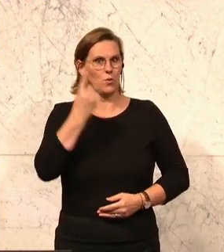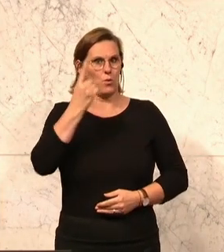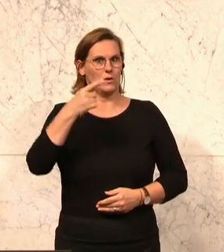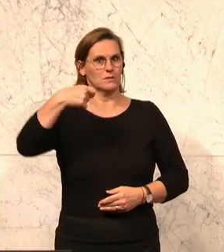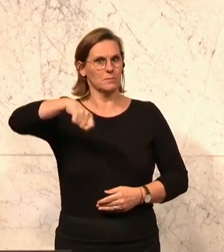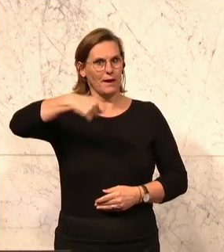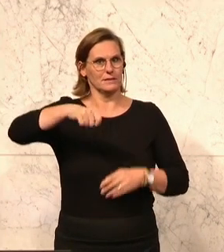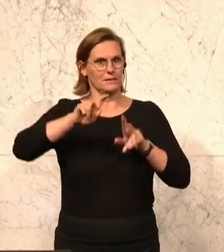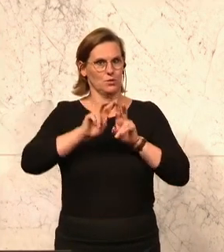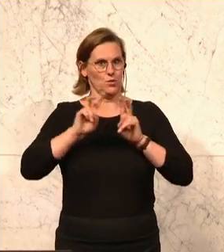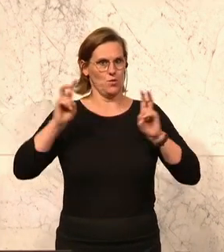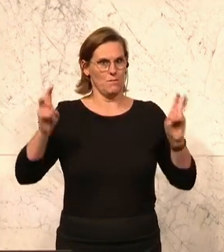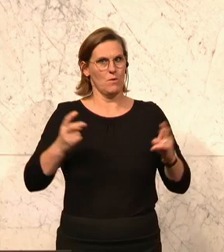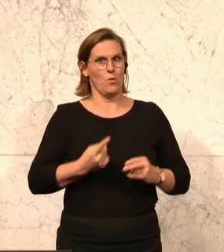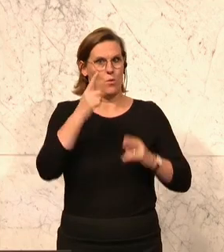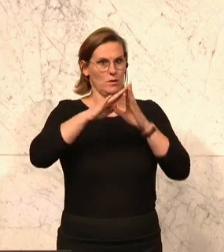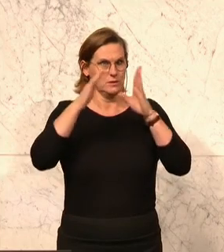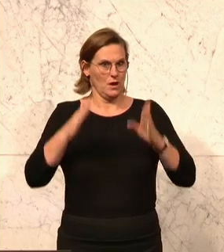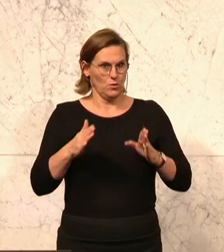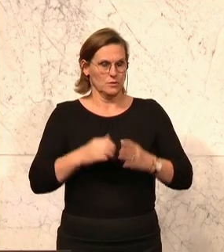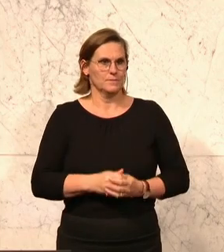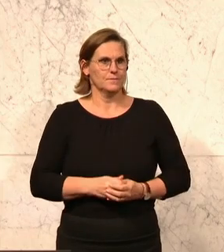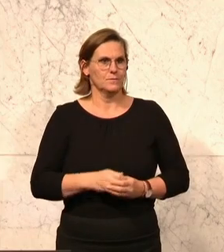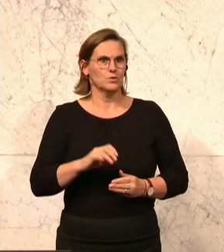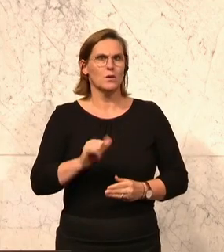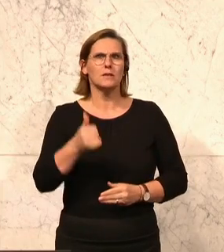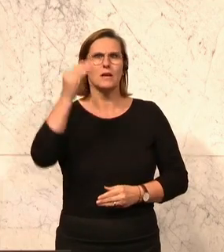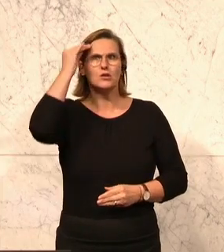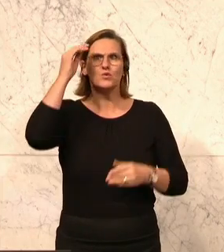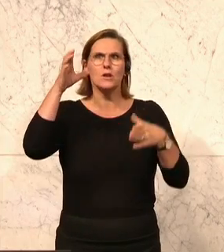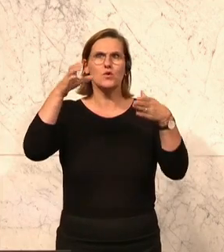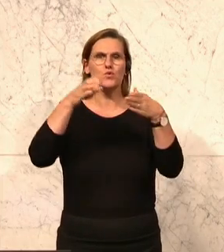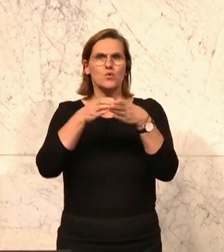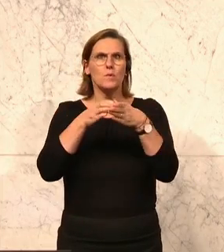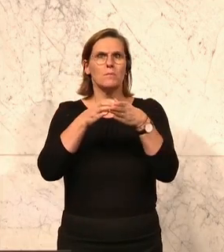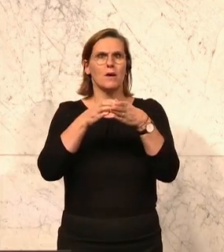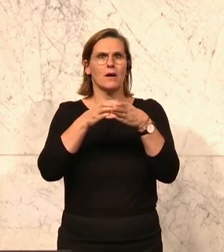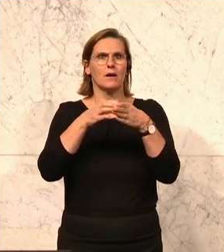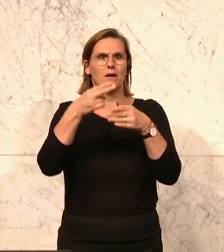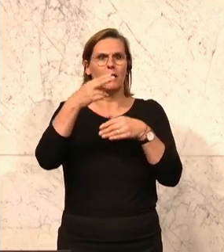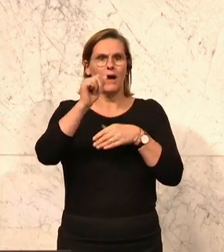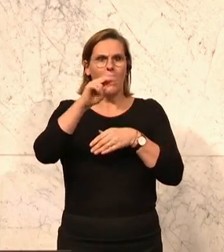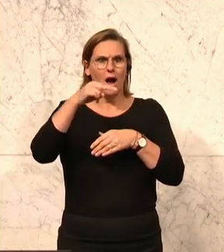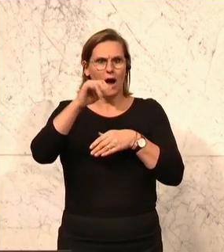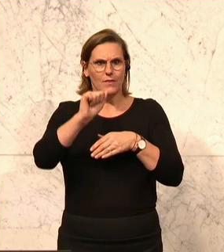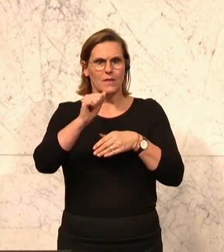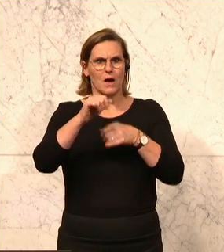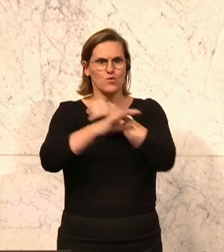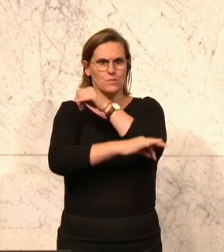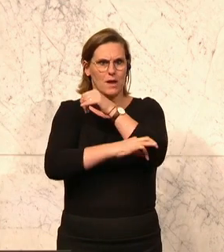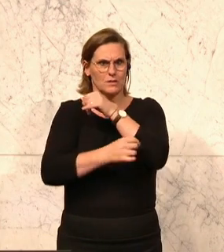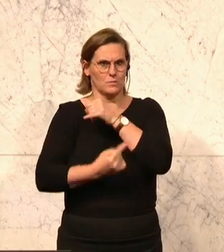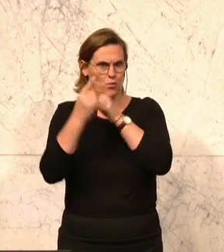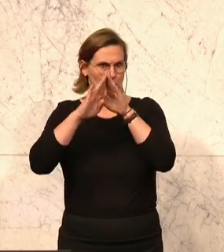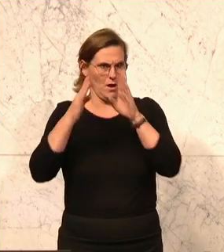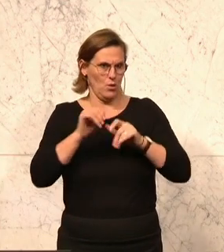Präsidium, Hohes Haus. Ich darf zunächst eine Schülerinnen und Schülergruppe des Parhammer-Gymnasiums im Hohen Haus herzlich